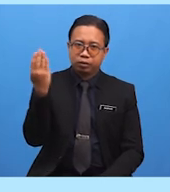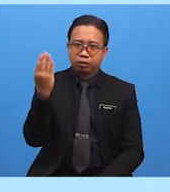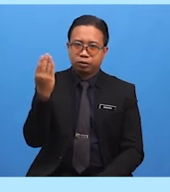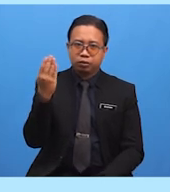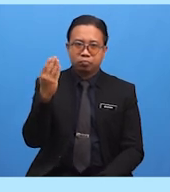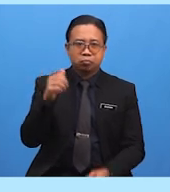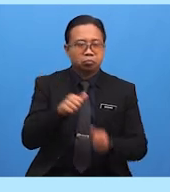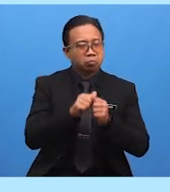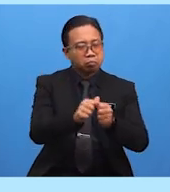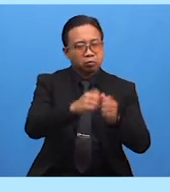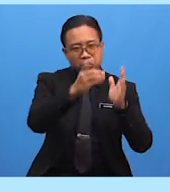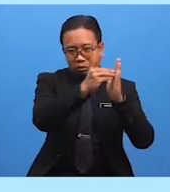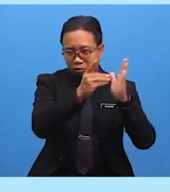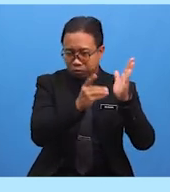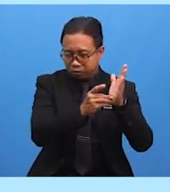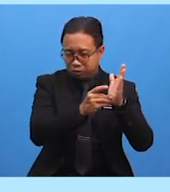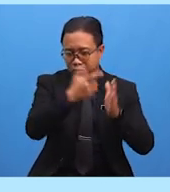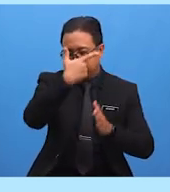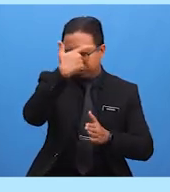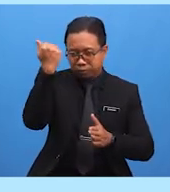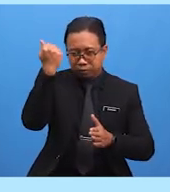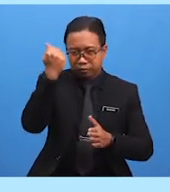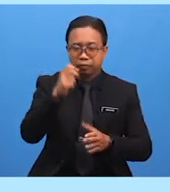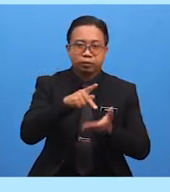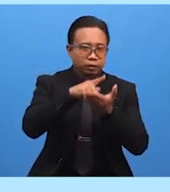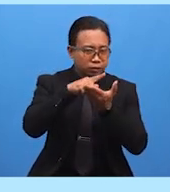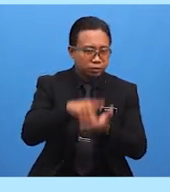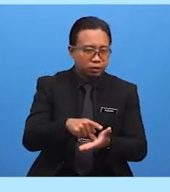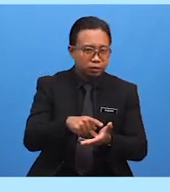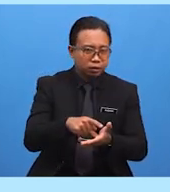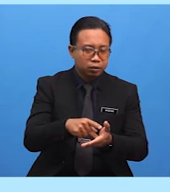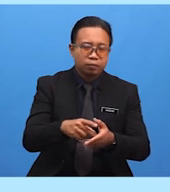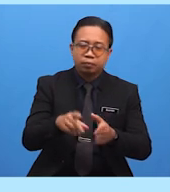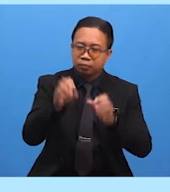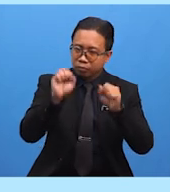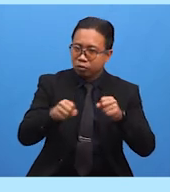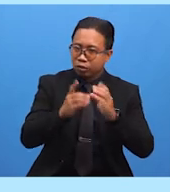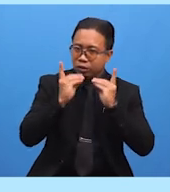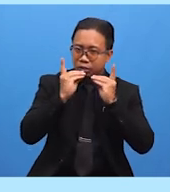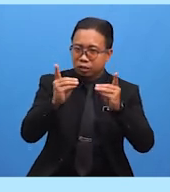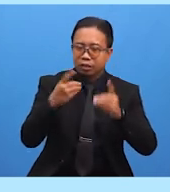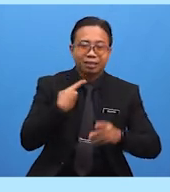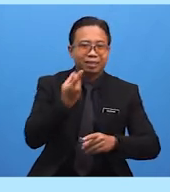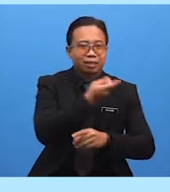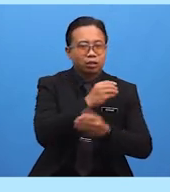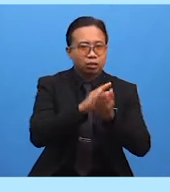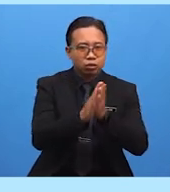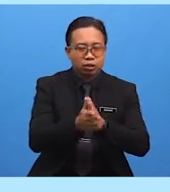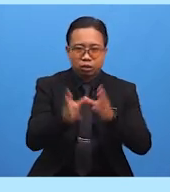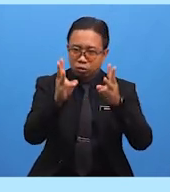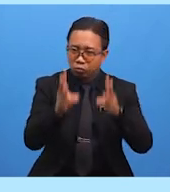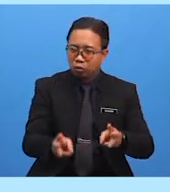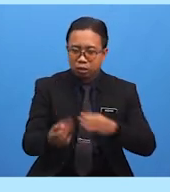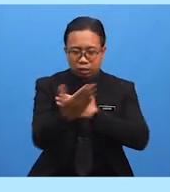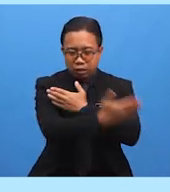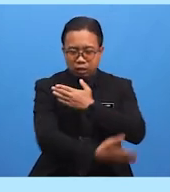Mematuhi Peraturan Kerana Impaknya Ia mendidik Kita Menjadi Warga